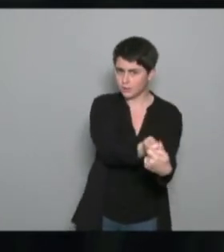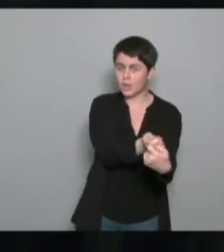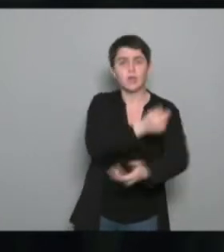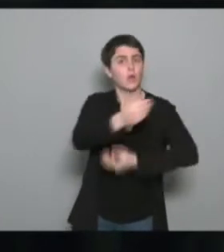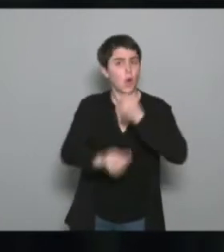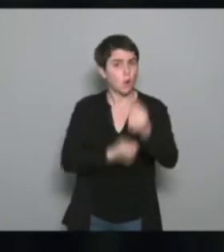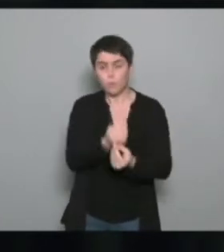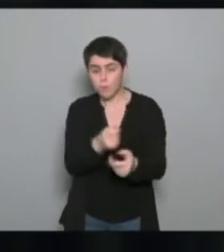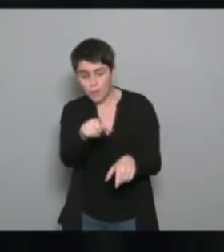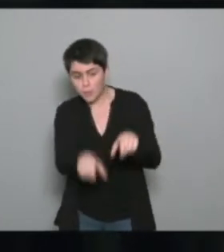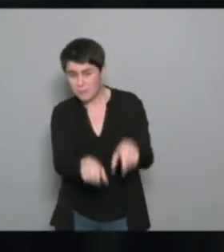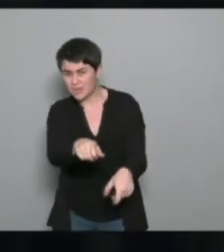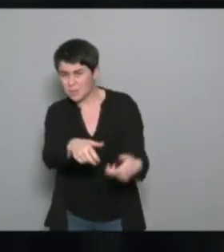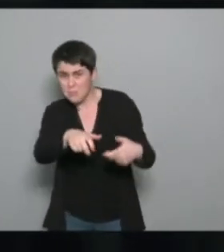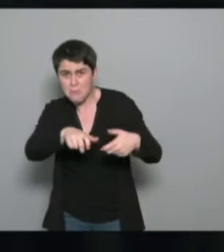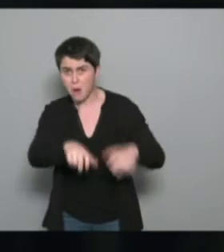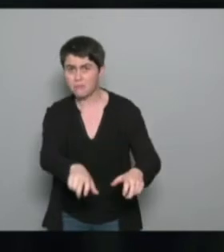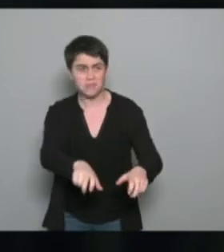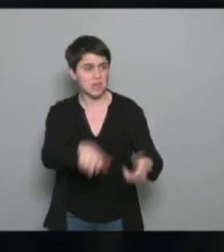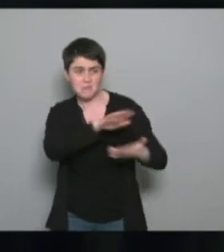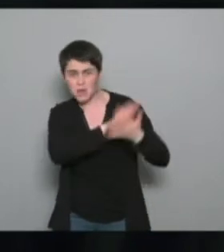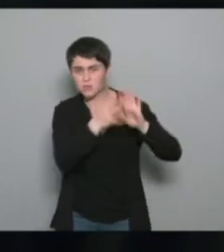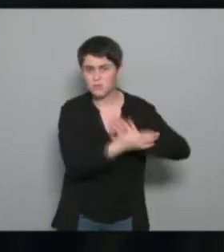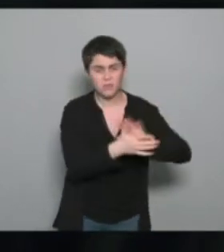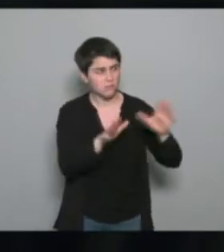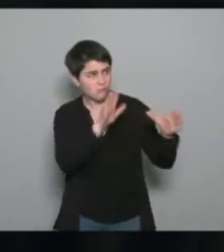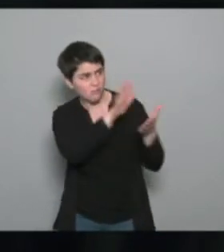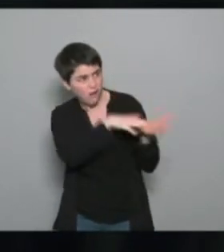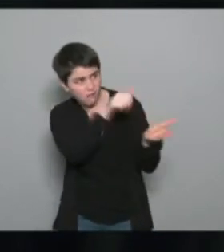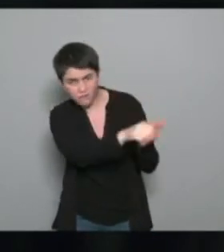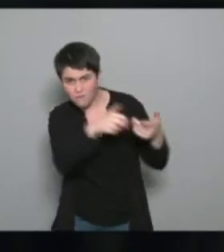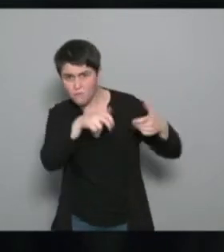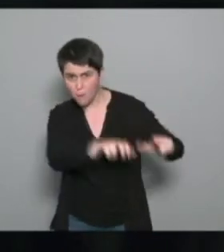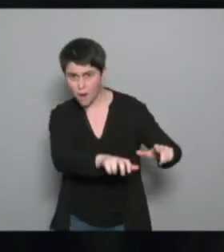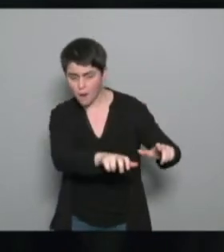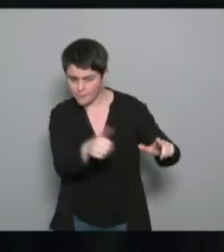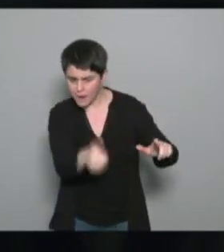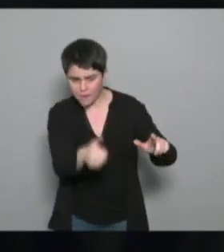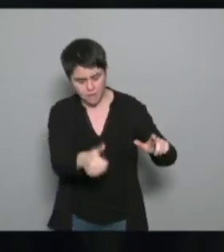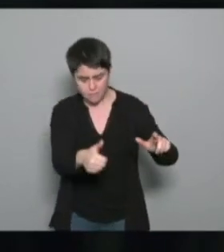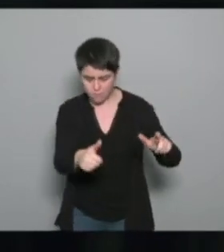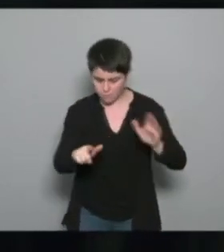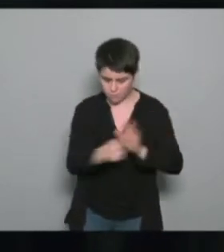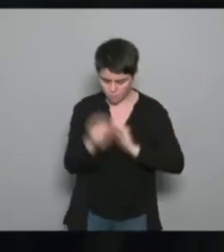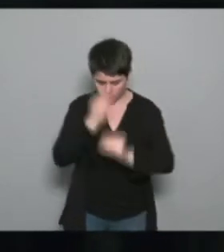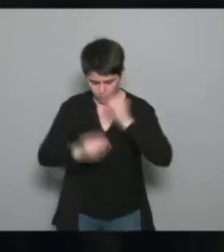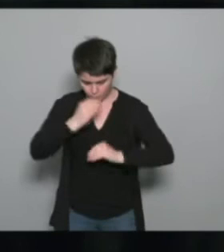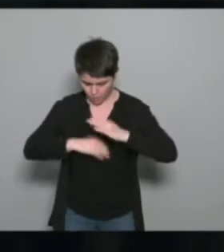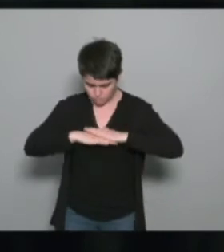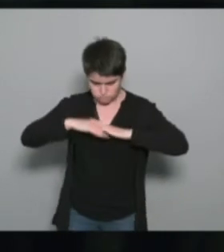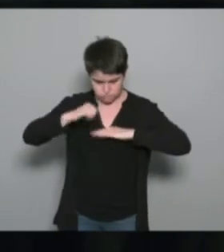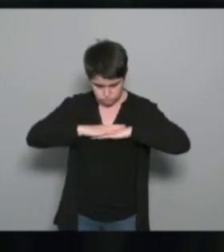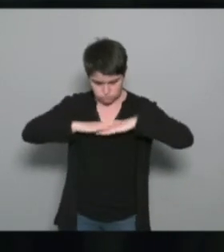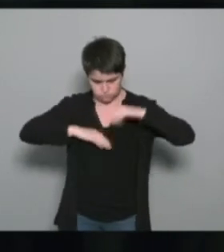personnes qui n'ont pas du tout envie de s'inscrire dans une association, mais qui ont construit suffisamment de repères pour pouvoir poursuivre